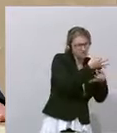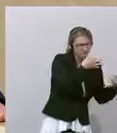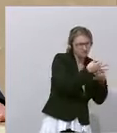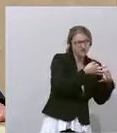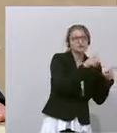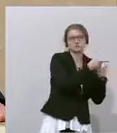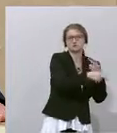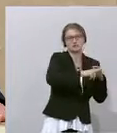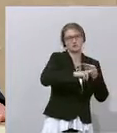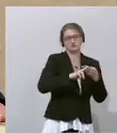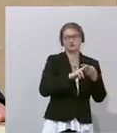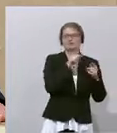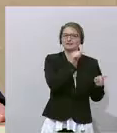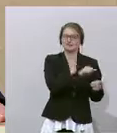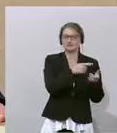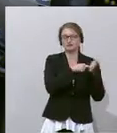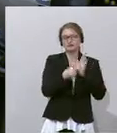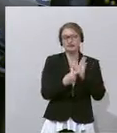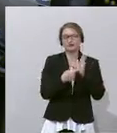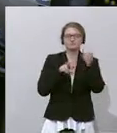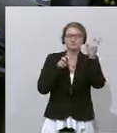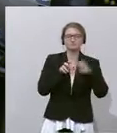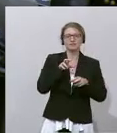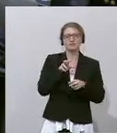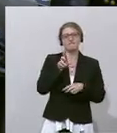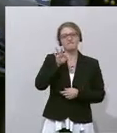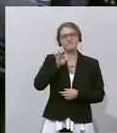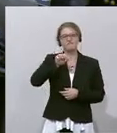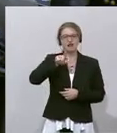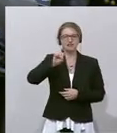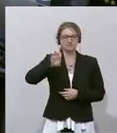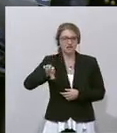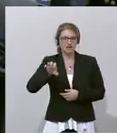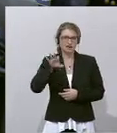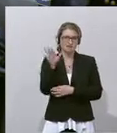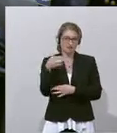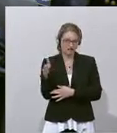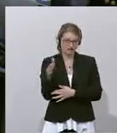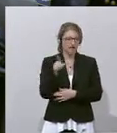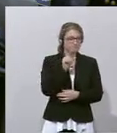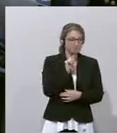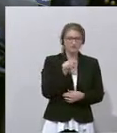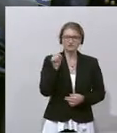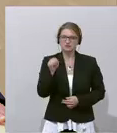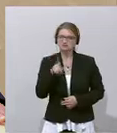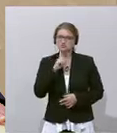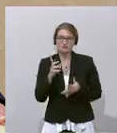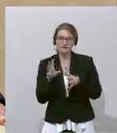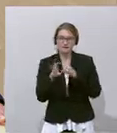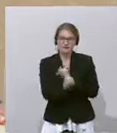einen sogenannten False-Flag-Angriff hin. Auf einen Angriff, der inszeniert ist und der Desinformation dient.